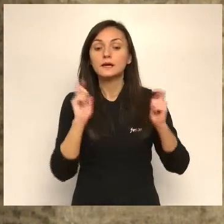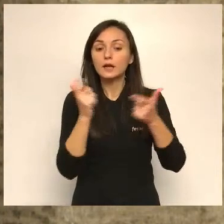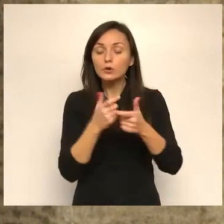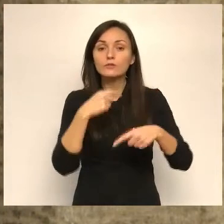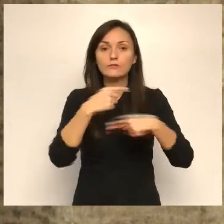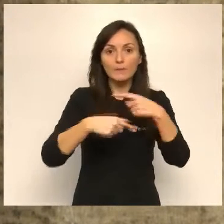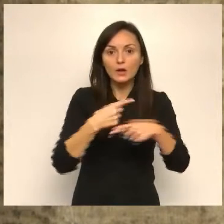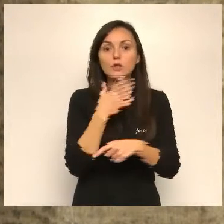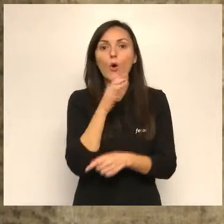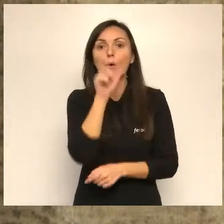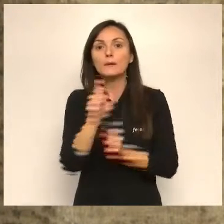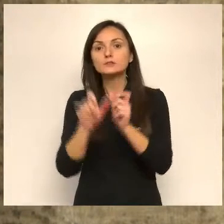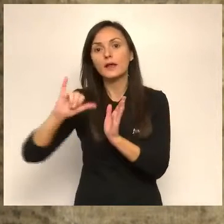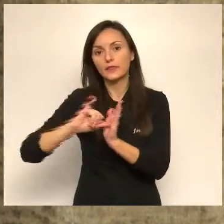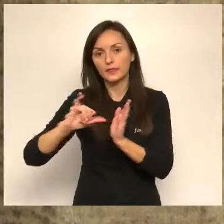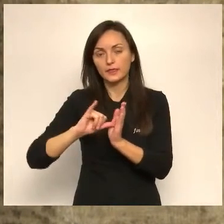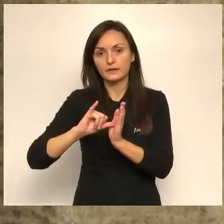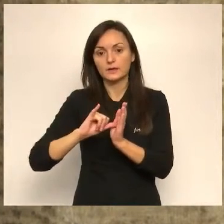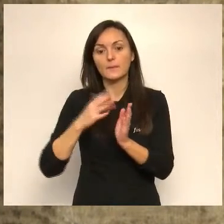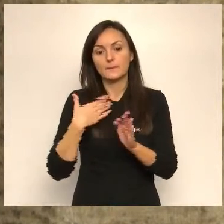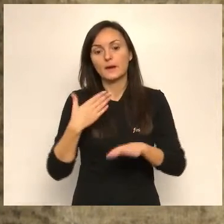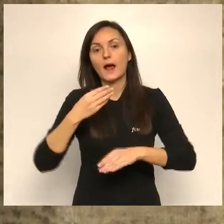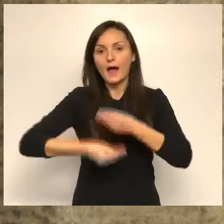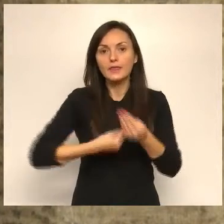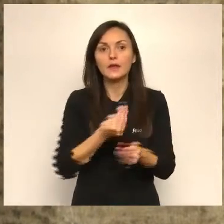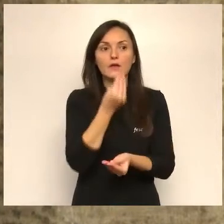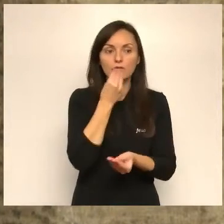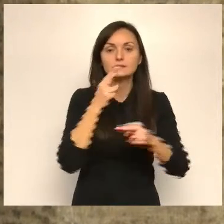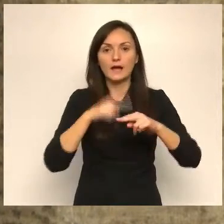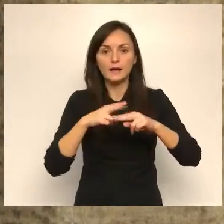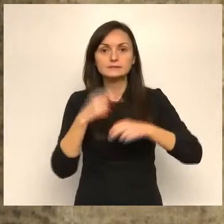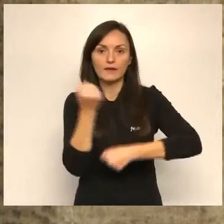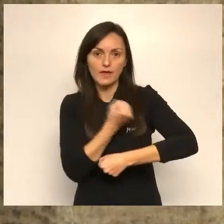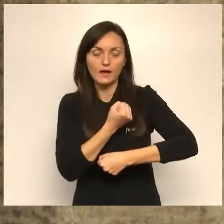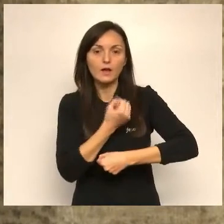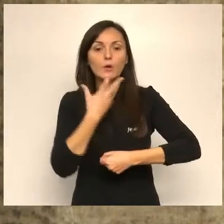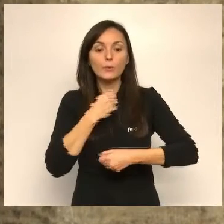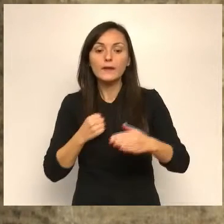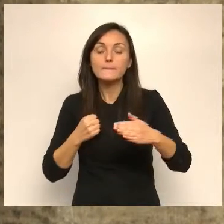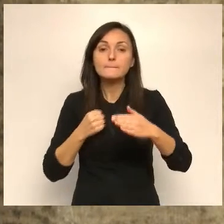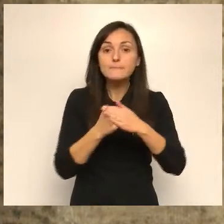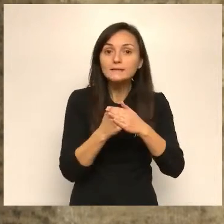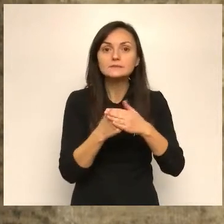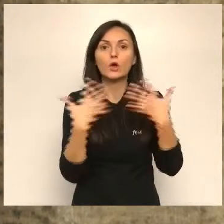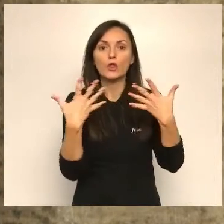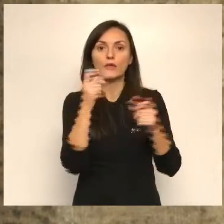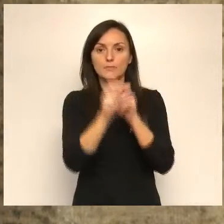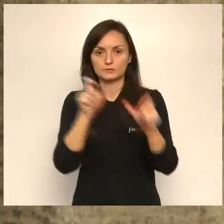familiars o persones pròximes per tal de celebrar els dinars i sopars nadalencs, podran arribar a un màxim de 10 persones.